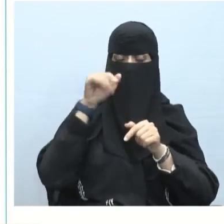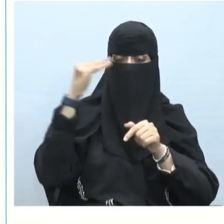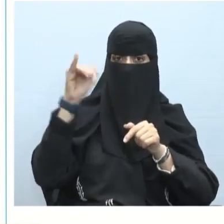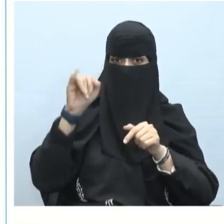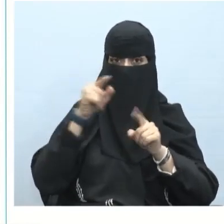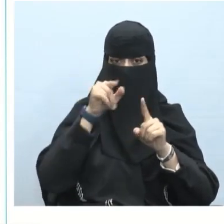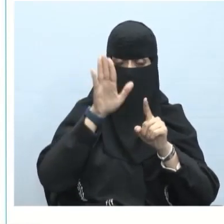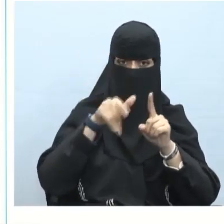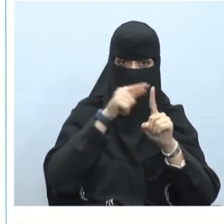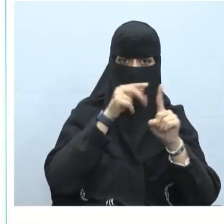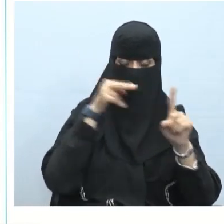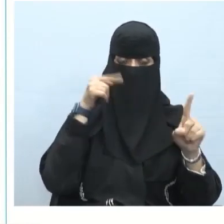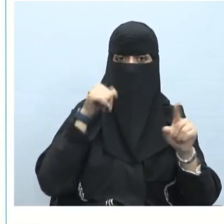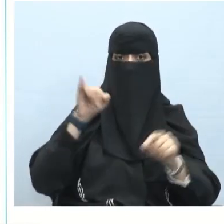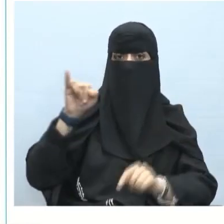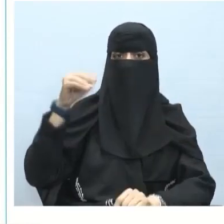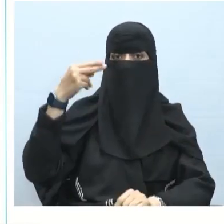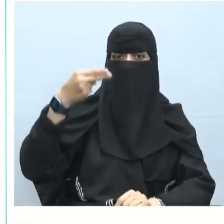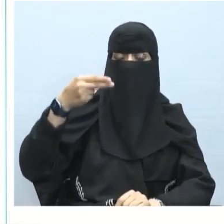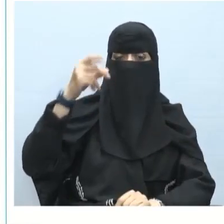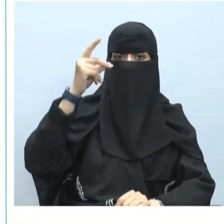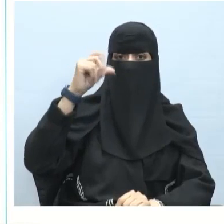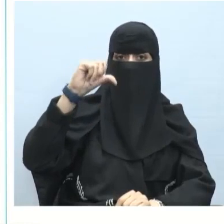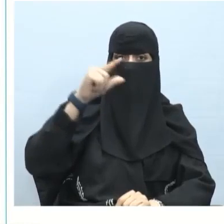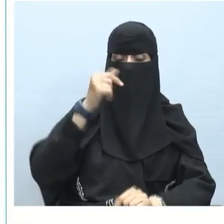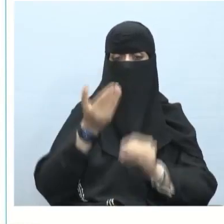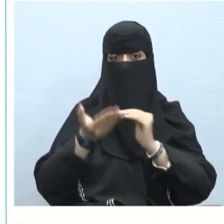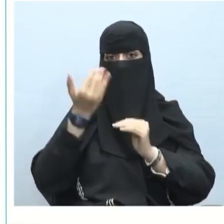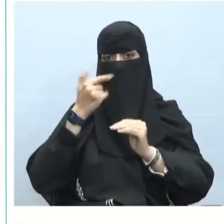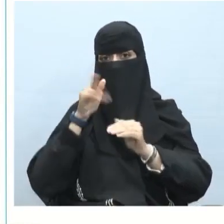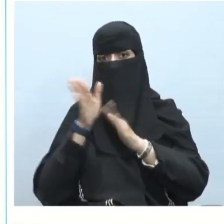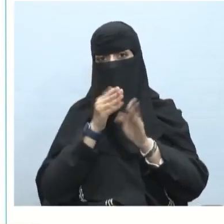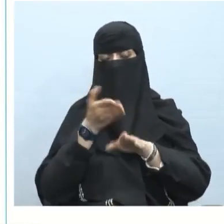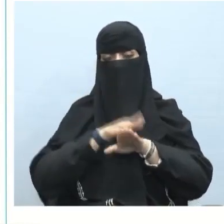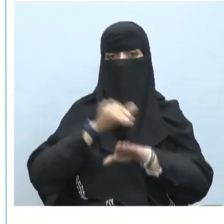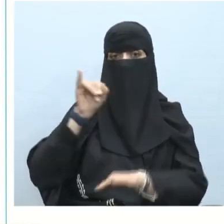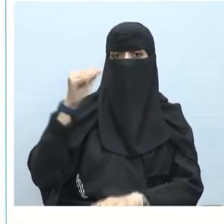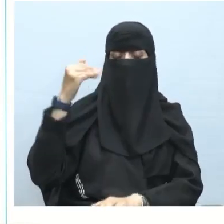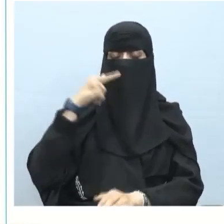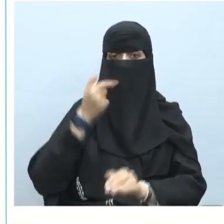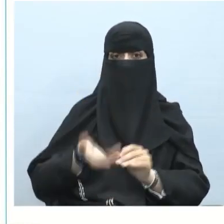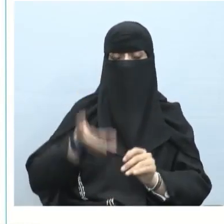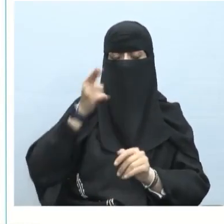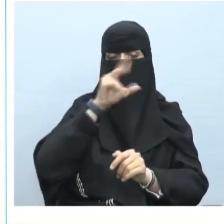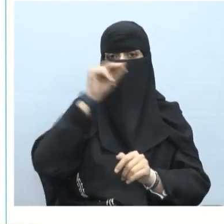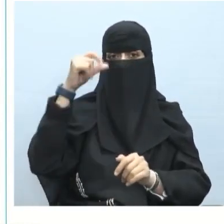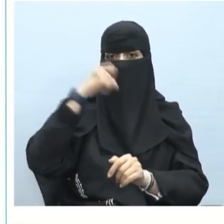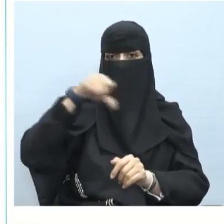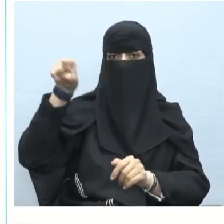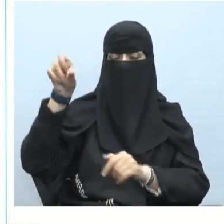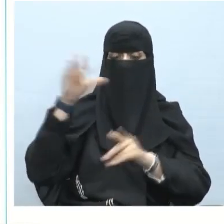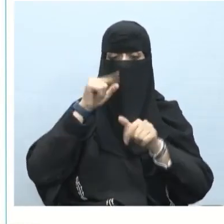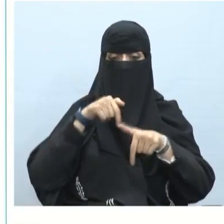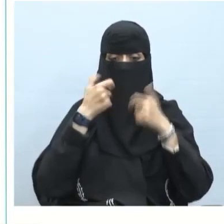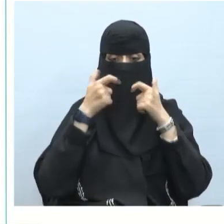إعرابنا له معطوف على محمد معطوف أيضا مرفوع علامة رفعه الضمة إذن